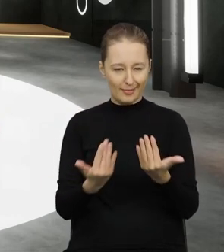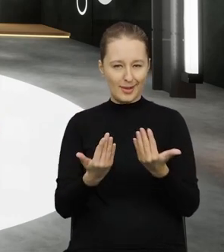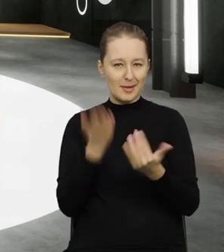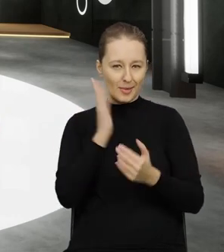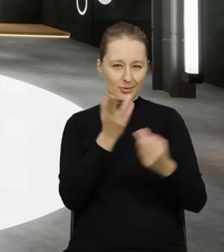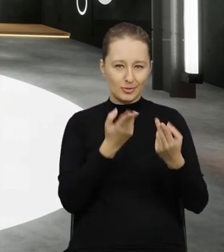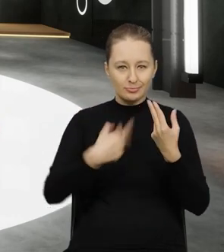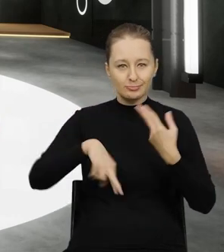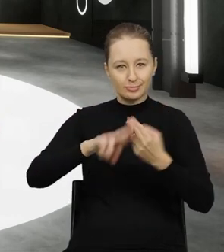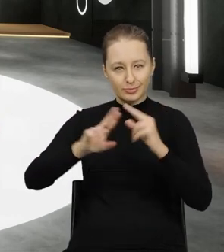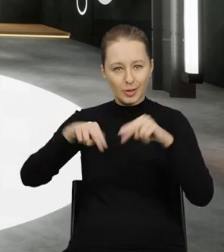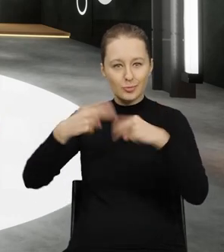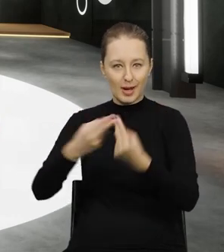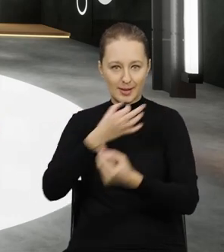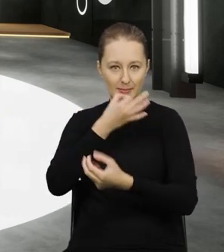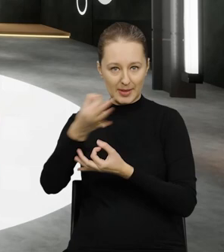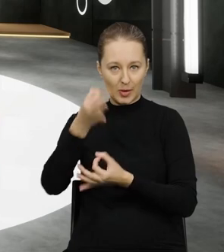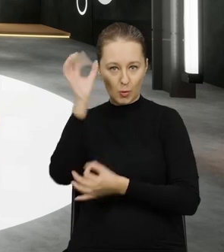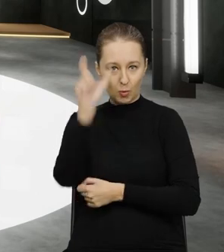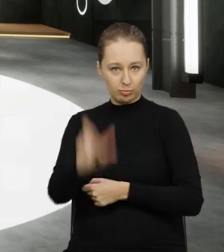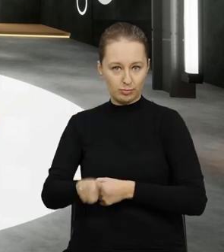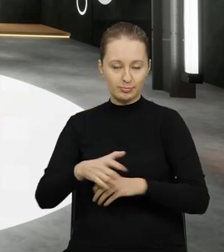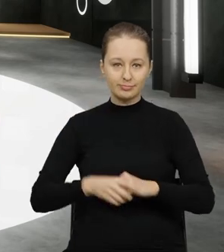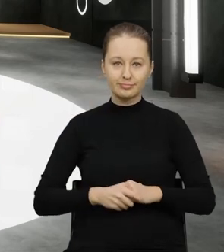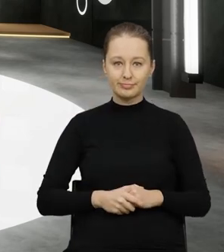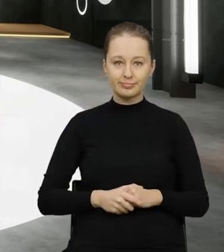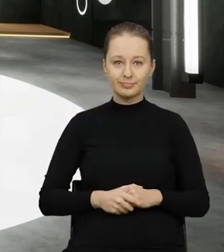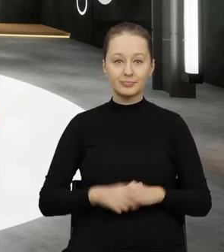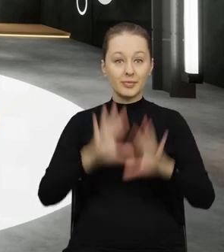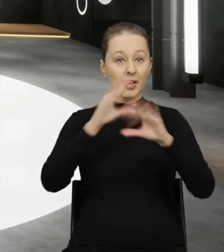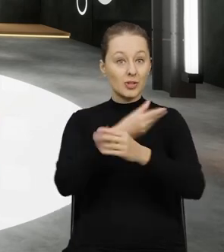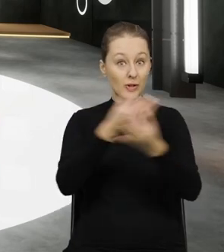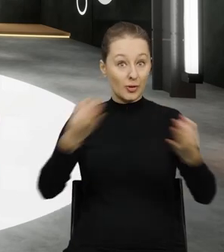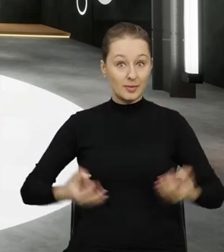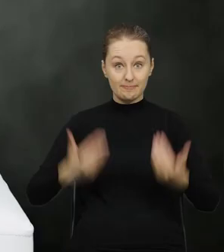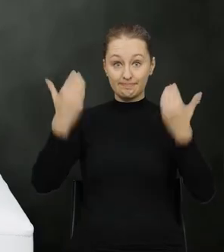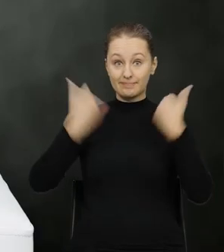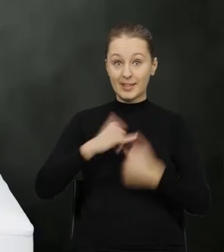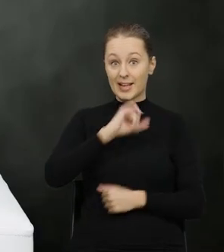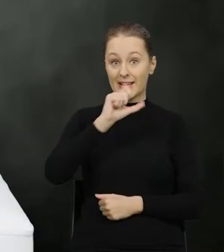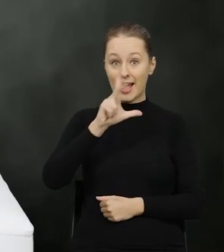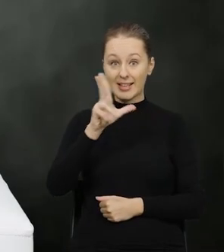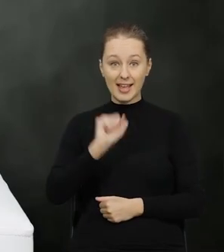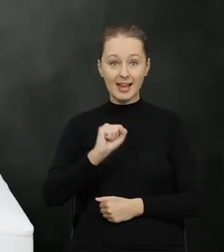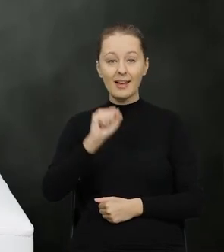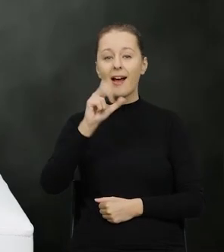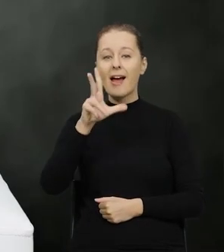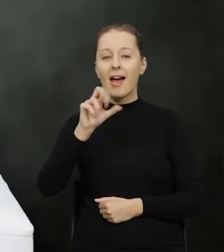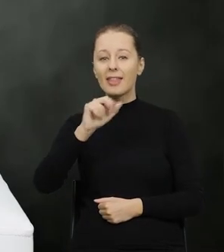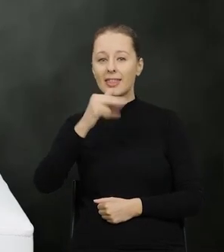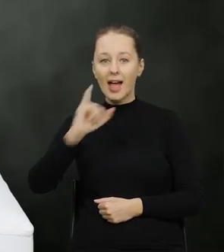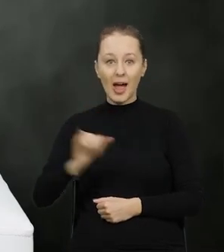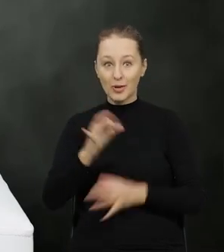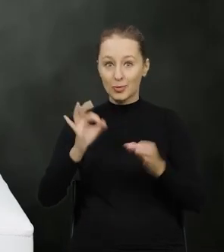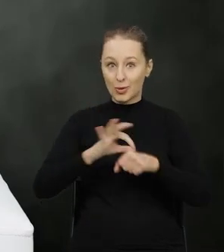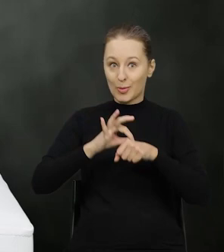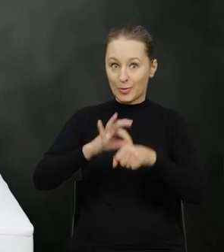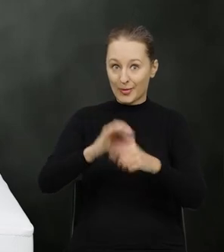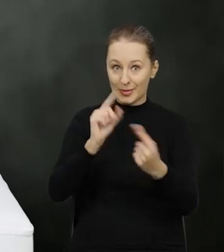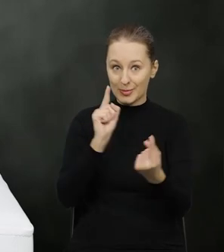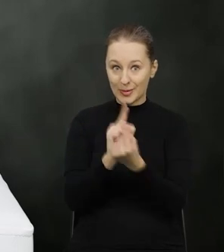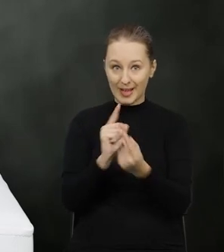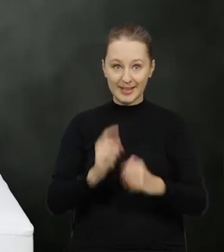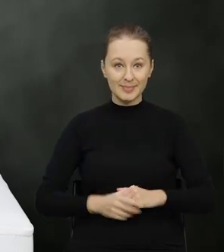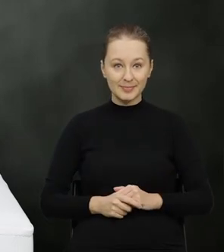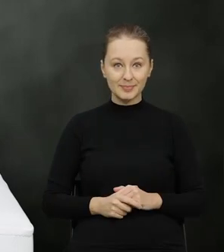będzie nam łatwiej przekazać to pytanie konkretnej osobie. Proszę Państwa, ja nazywam się Jacek Heda i będę miał przyjemność poprowadzić dzisiejsze